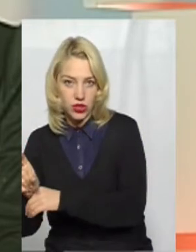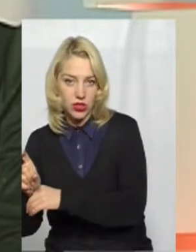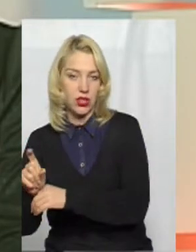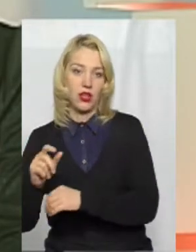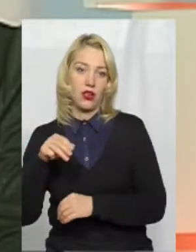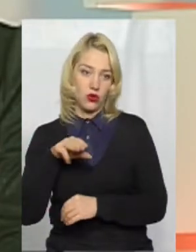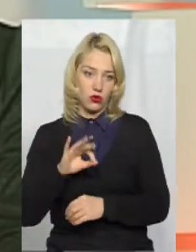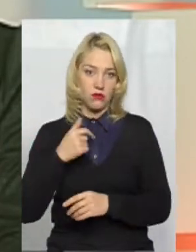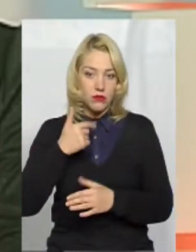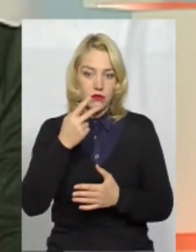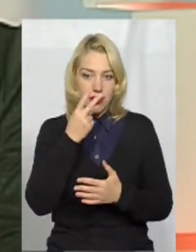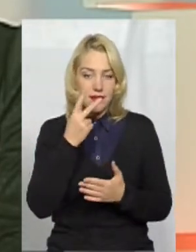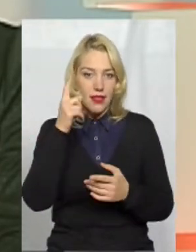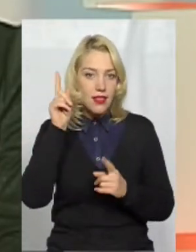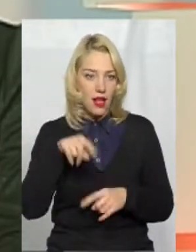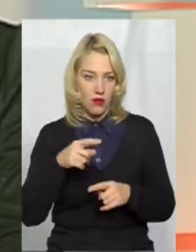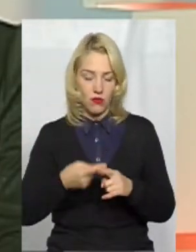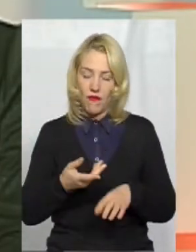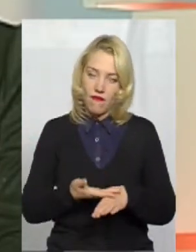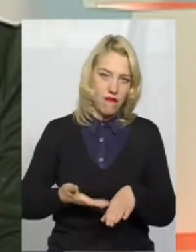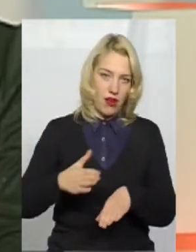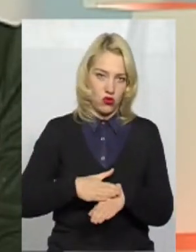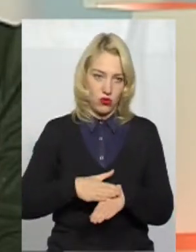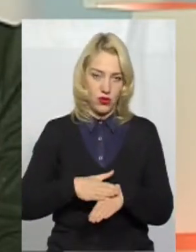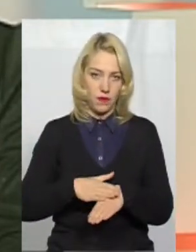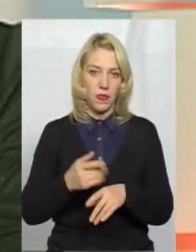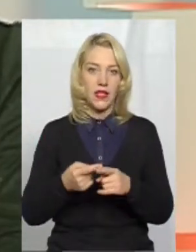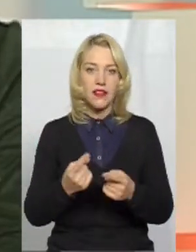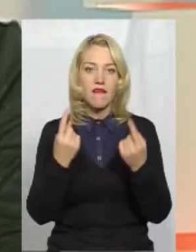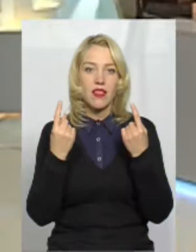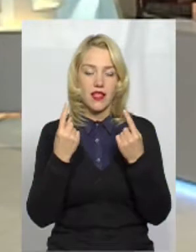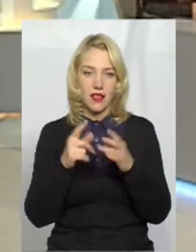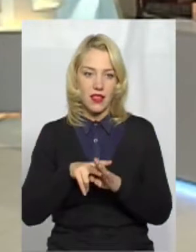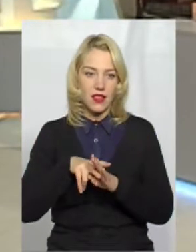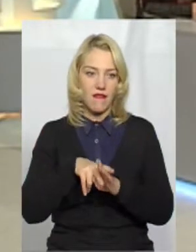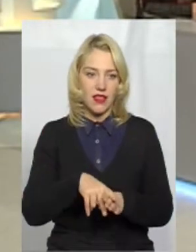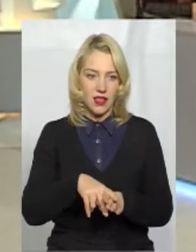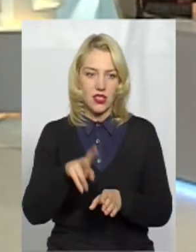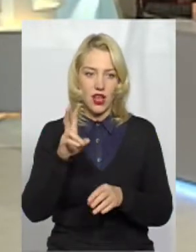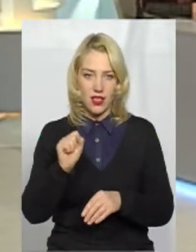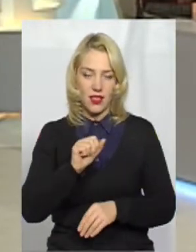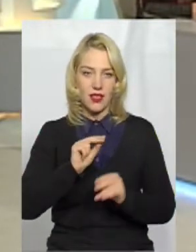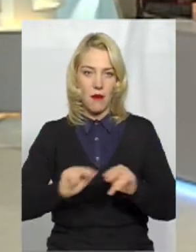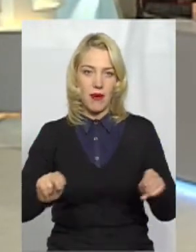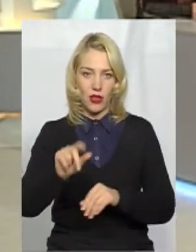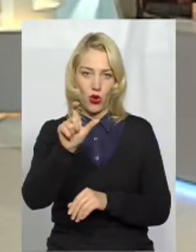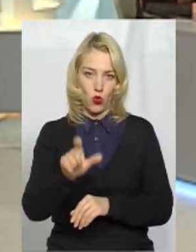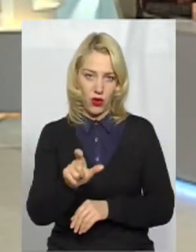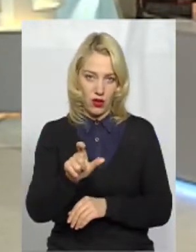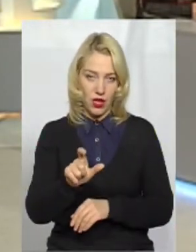знаємо, що це дуже важко. Це велике навантаження, в першу чергу, на педагогів.